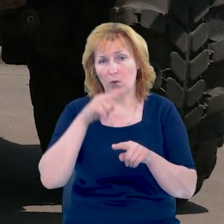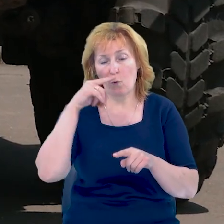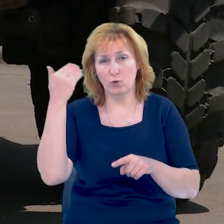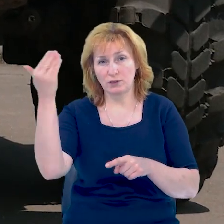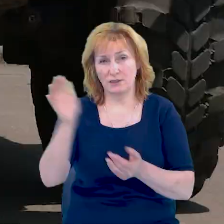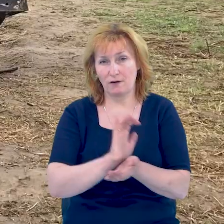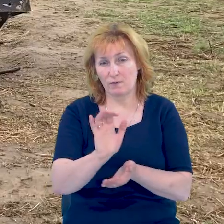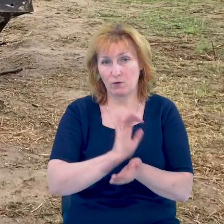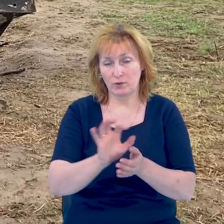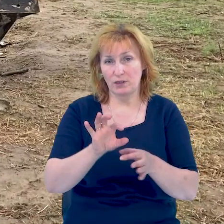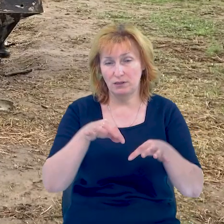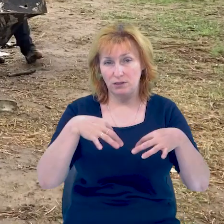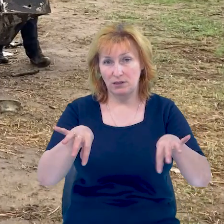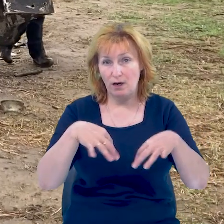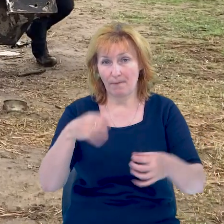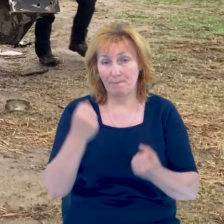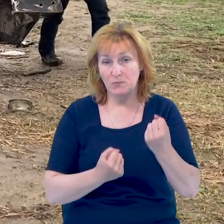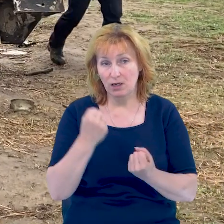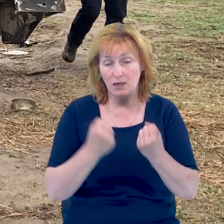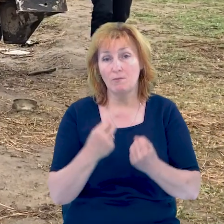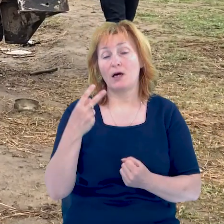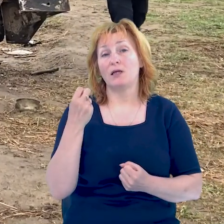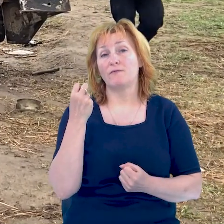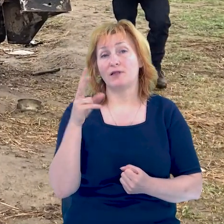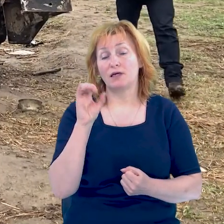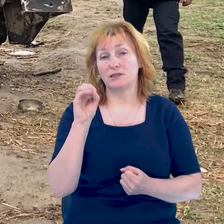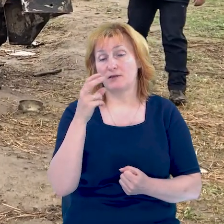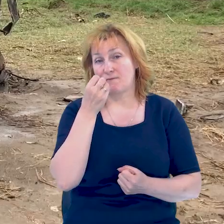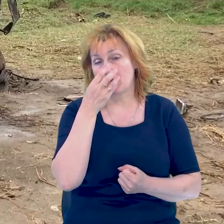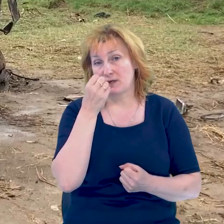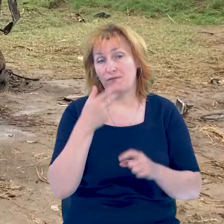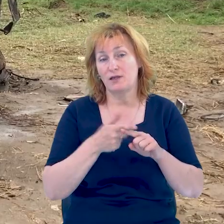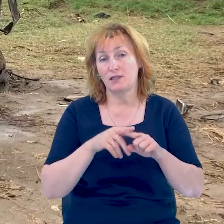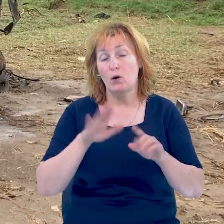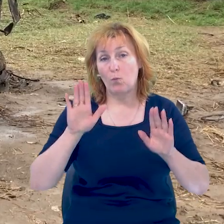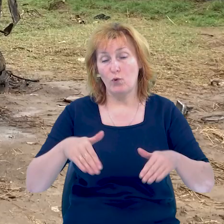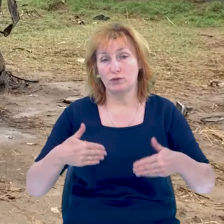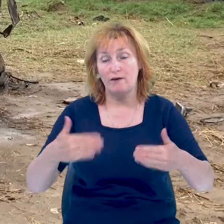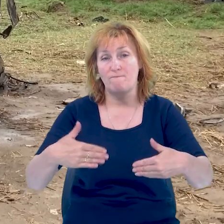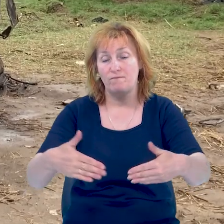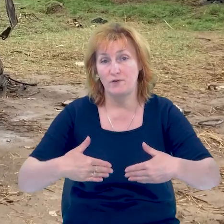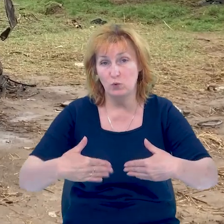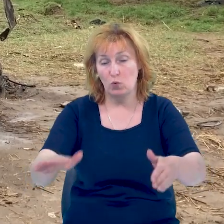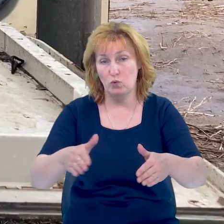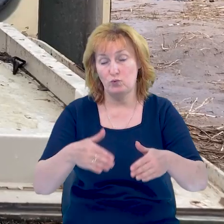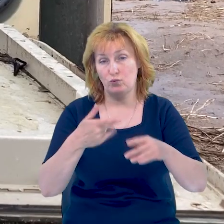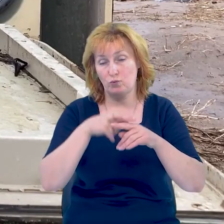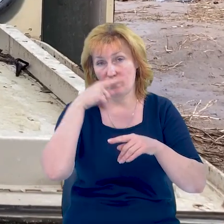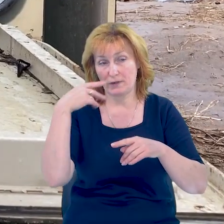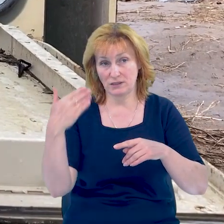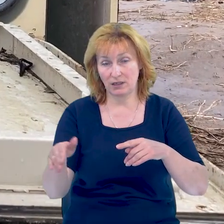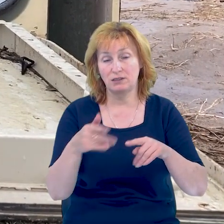виробництва «Тигр». 12 квітня 2022 року, отразу після відходу російських військ з території області,